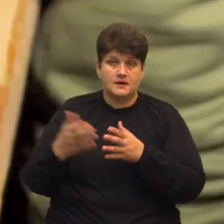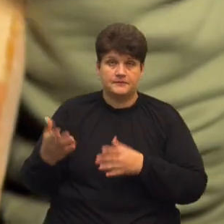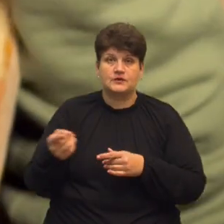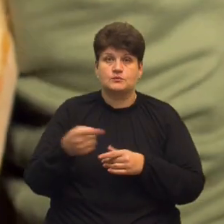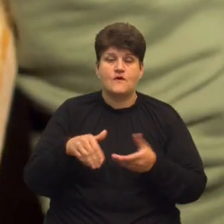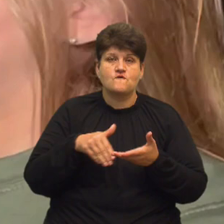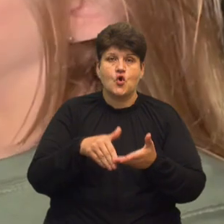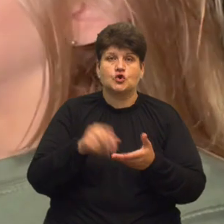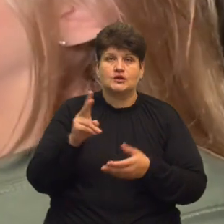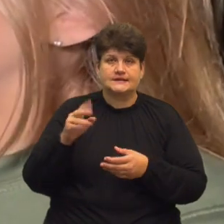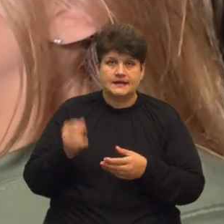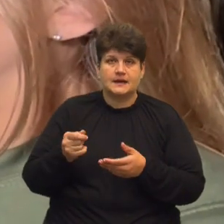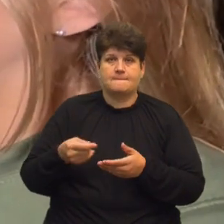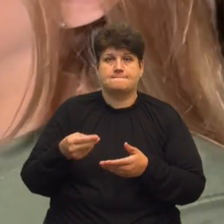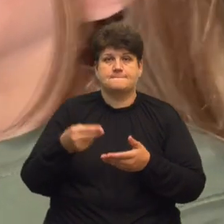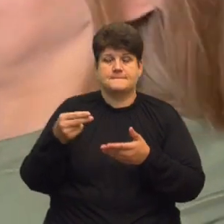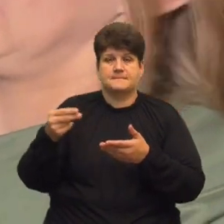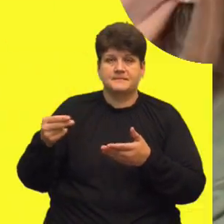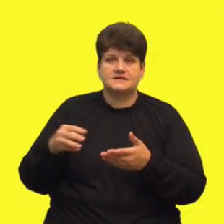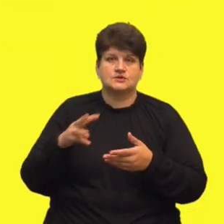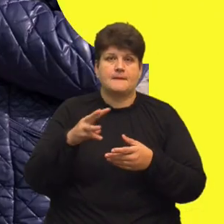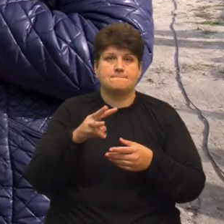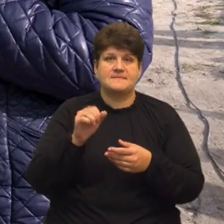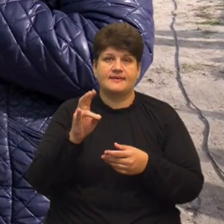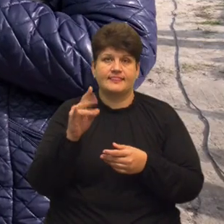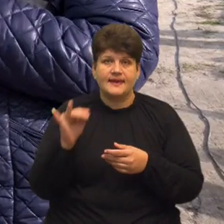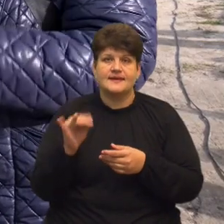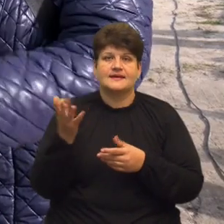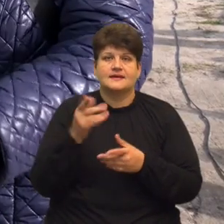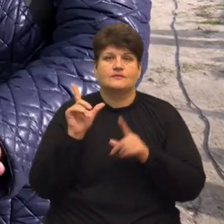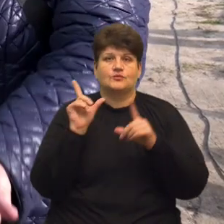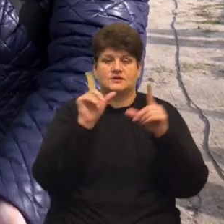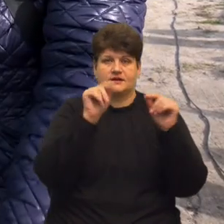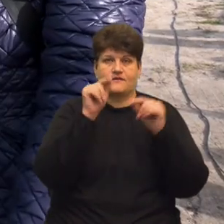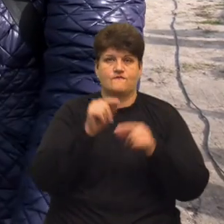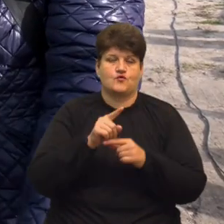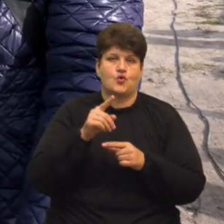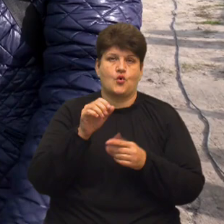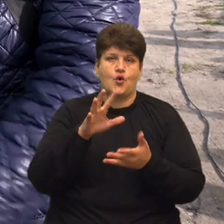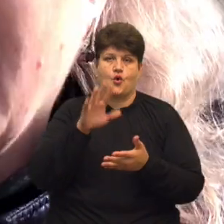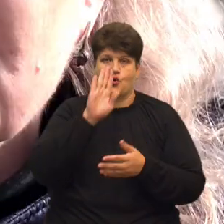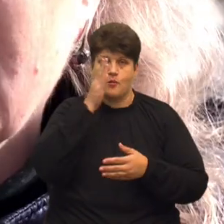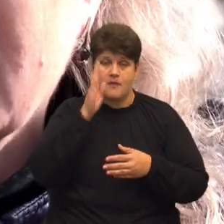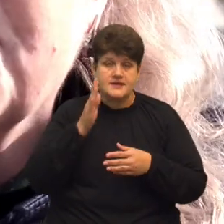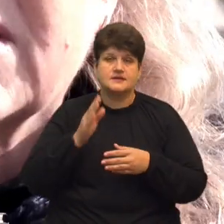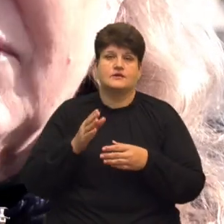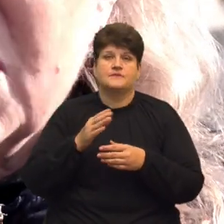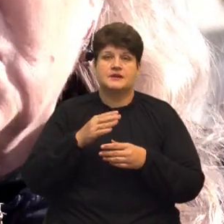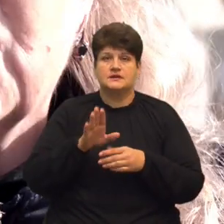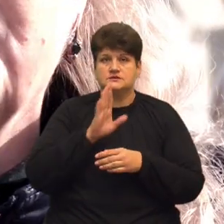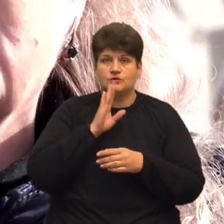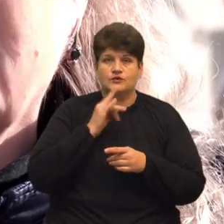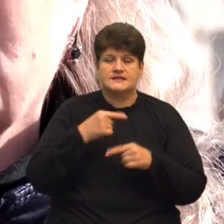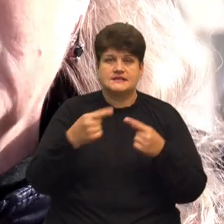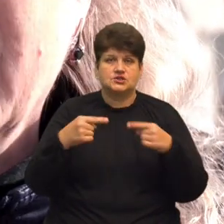пожертви підписує міни, які полетять в окупантів Мати загиблого військового Тараса Щирби Надія каже, вона разом з іншими